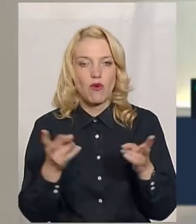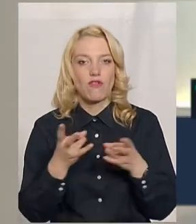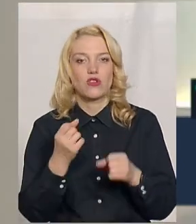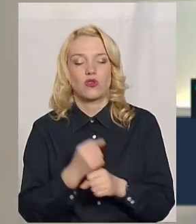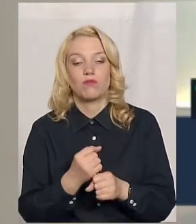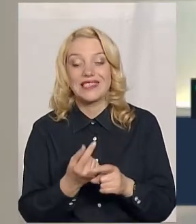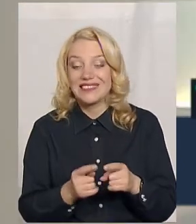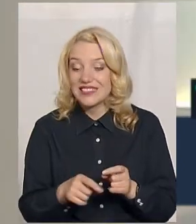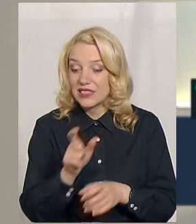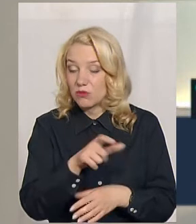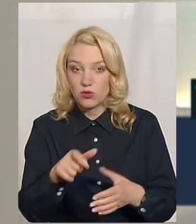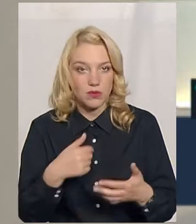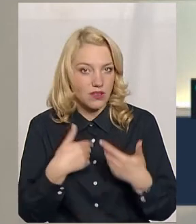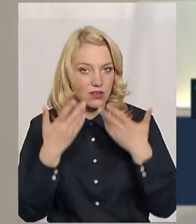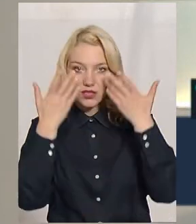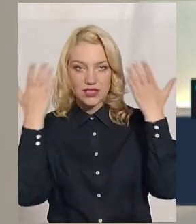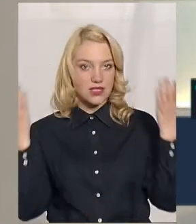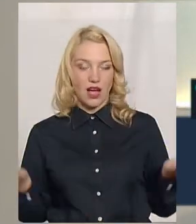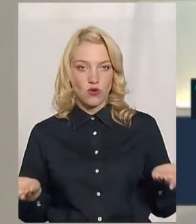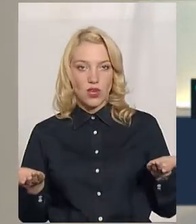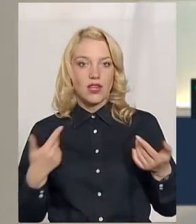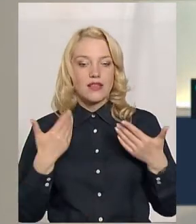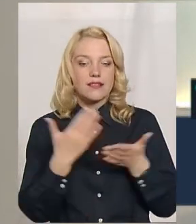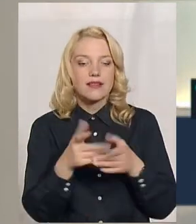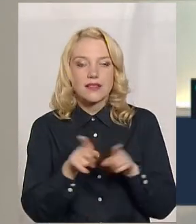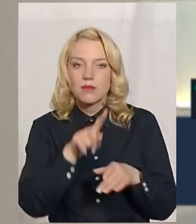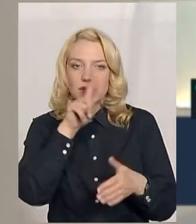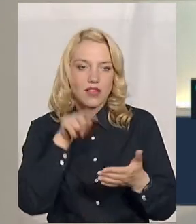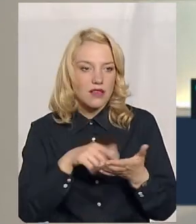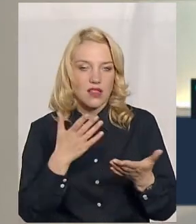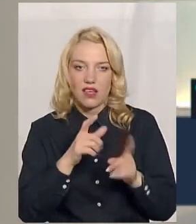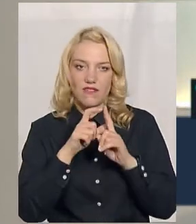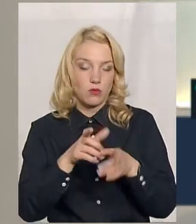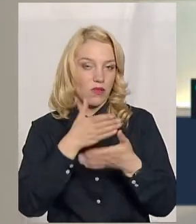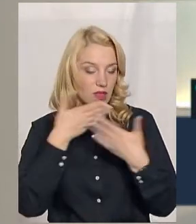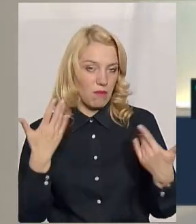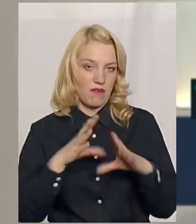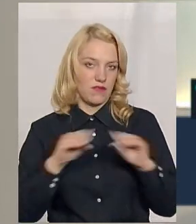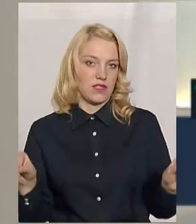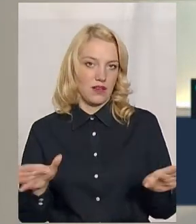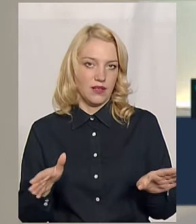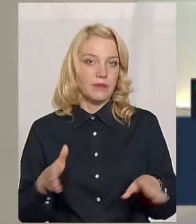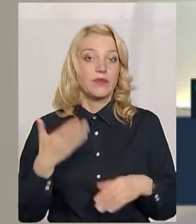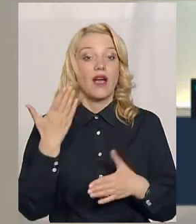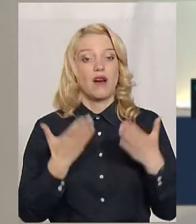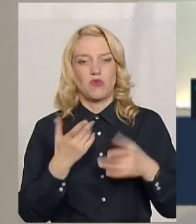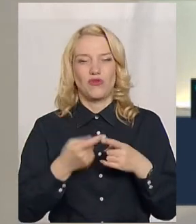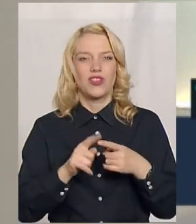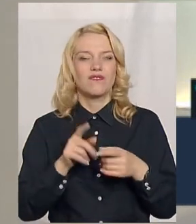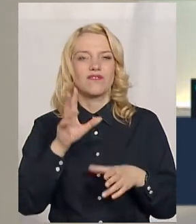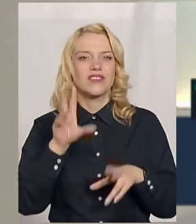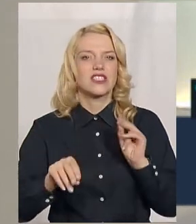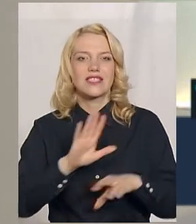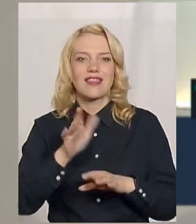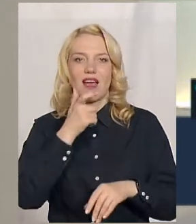з цими людьми, я не знаю. Ви знаєте, що є питання, на які відповіді немає. Все. Або вони є некоректні.